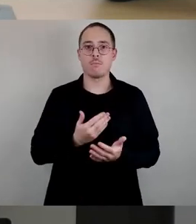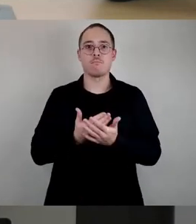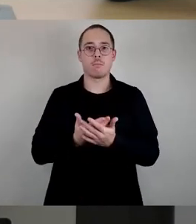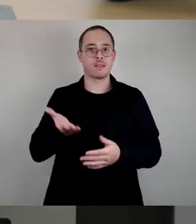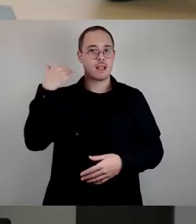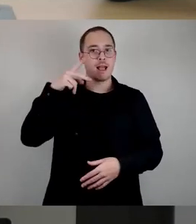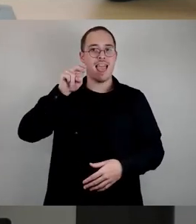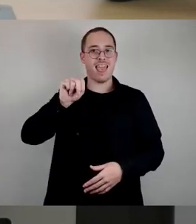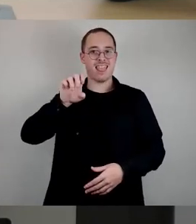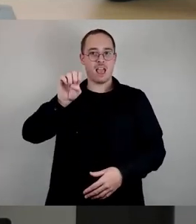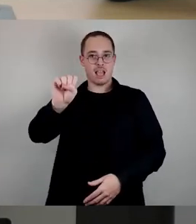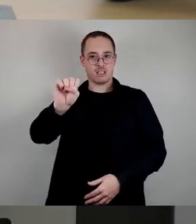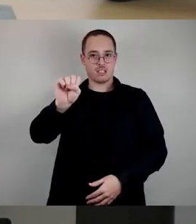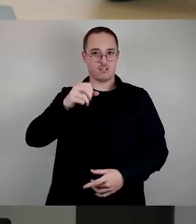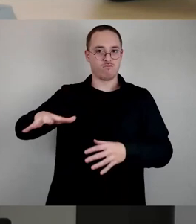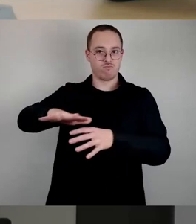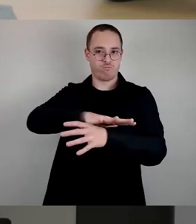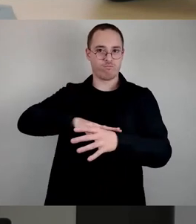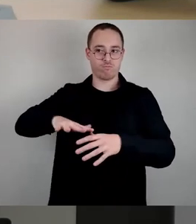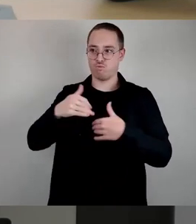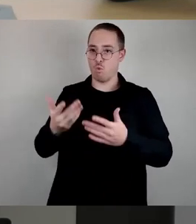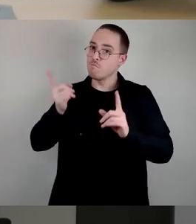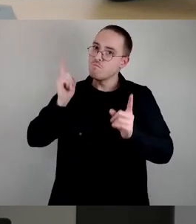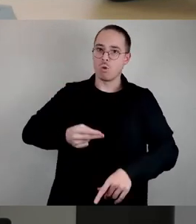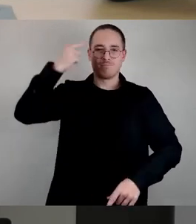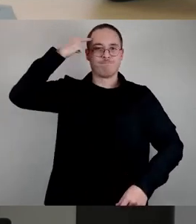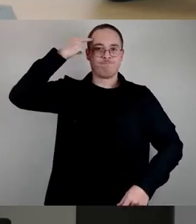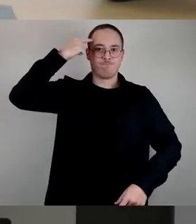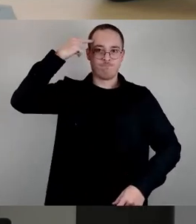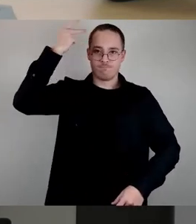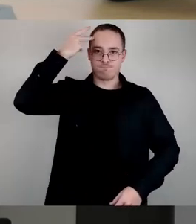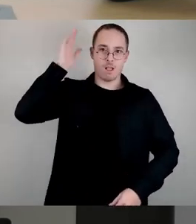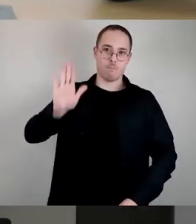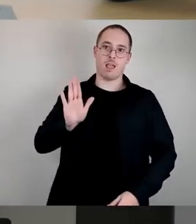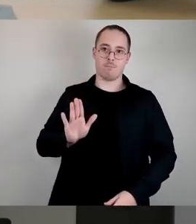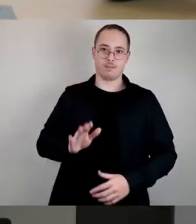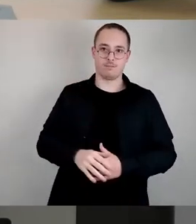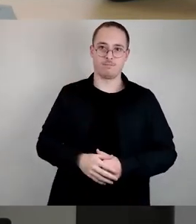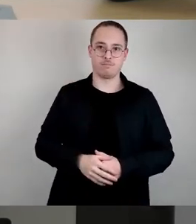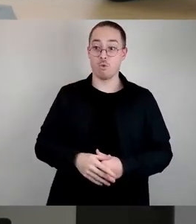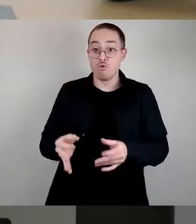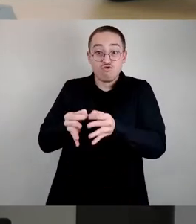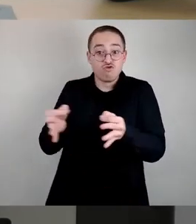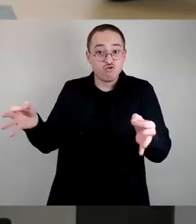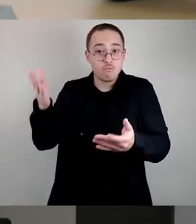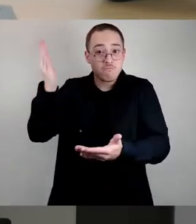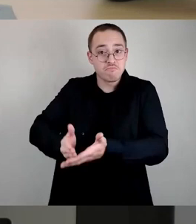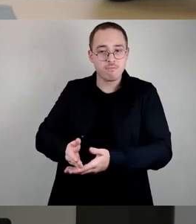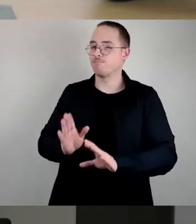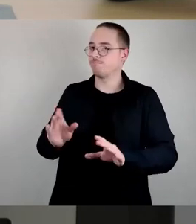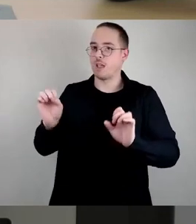-Regimes wachzuhalten. Eben keinen Schlussstrich zu ziehen. Das heißt auch, dass vorhandene Leerstellen gefüllt werden müssen.